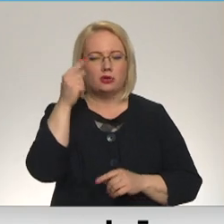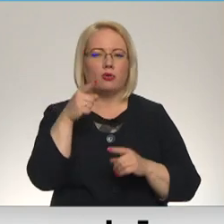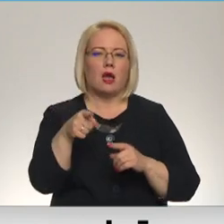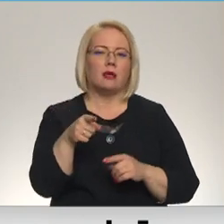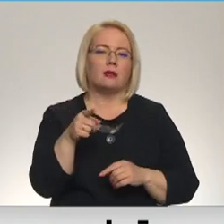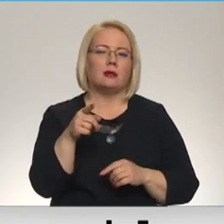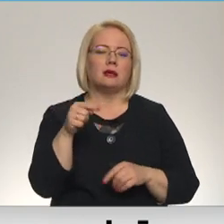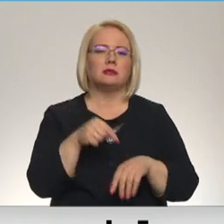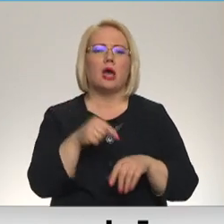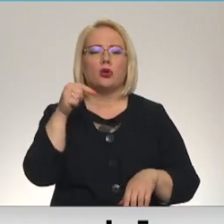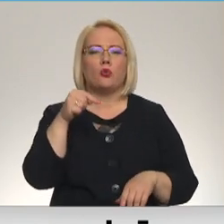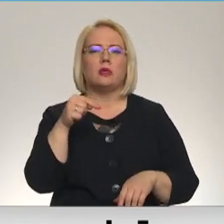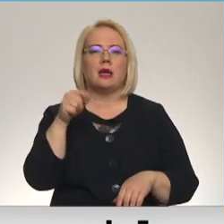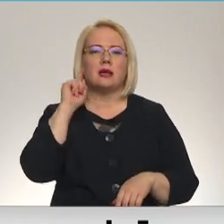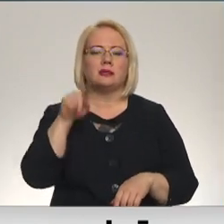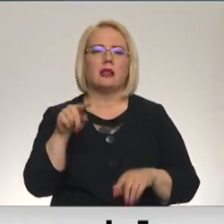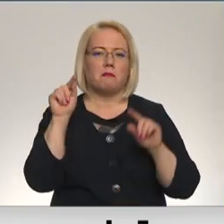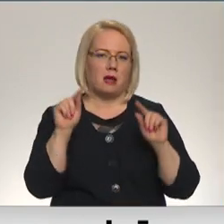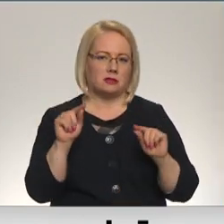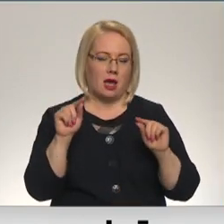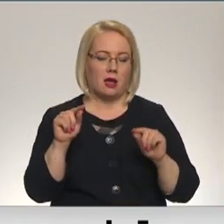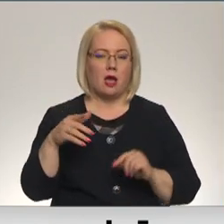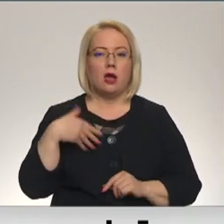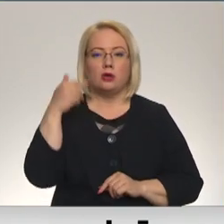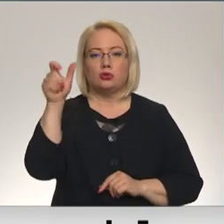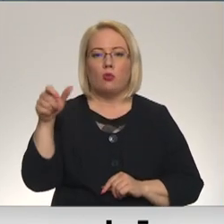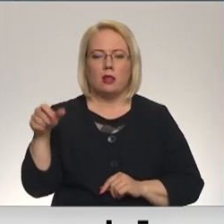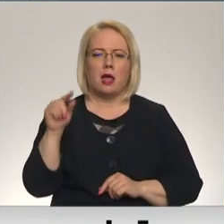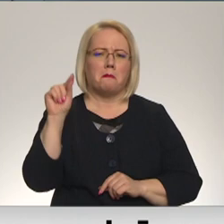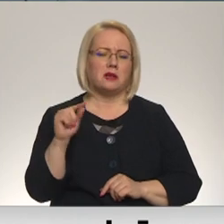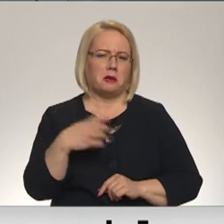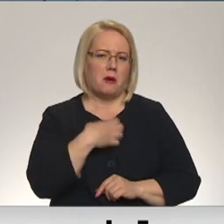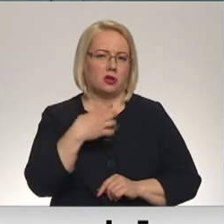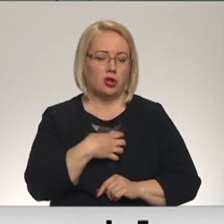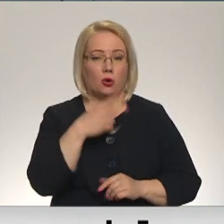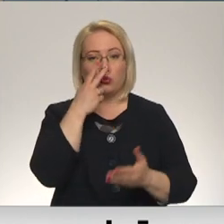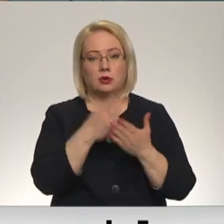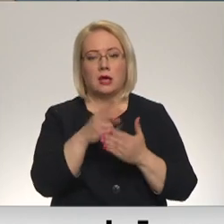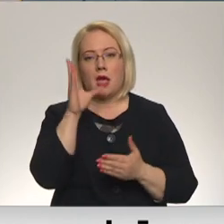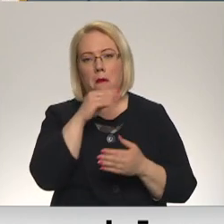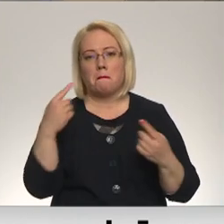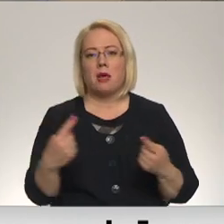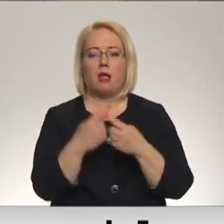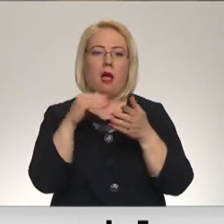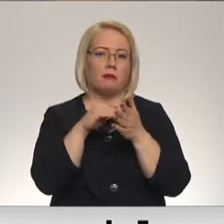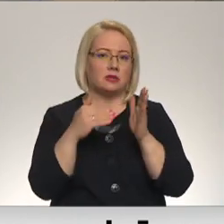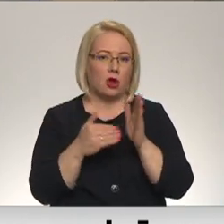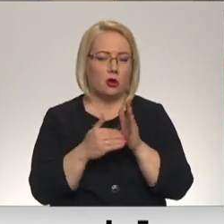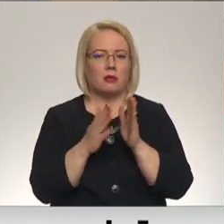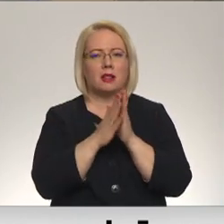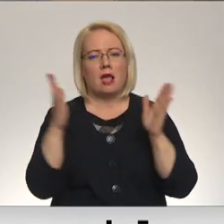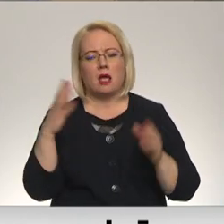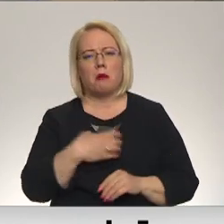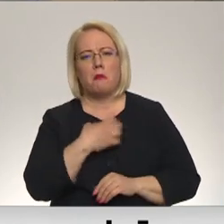ka viņi it kā sajūta ir, ka viņi zina mazāk. Skolēni mazāk bažīgi un uzskata, ka spējuši pielāgoties apstākļiem, lai arī lielākas